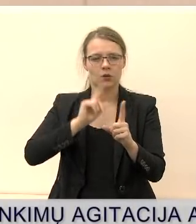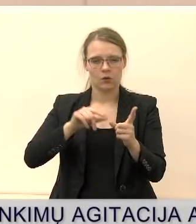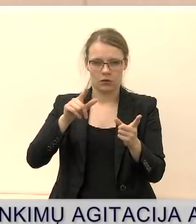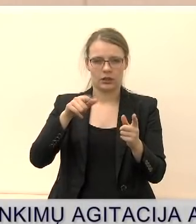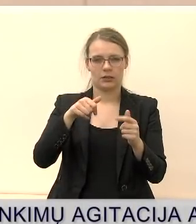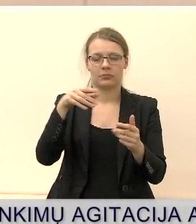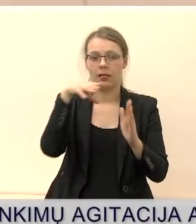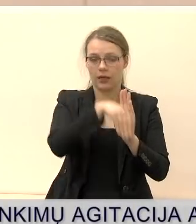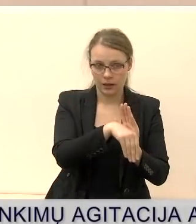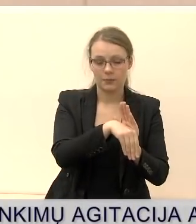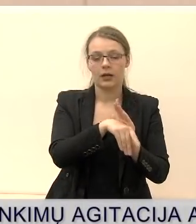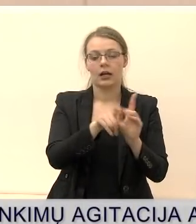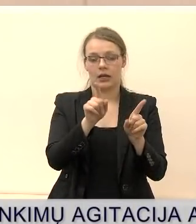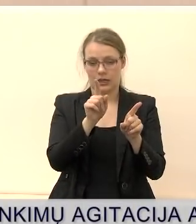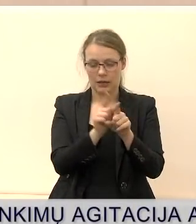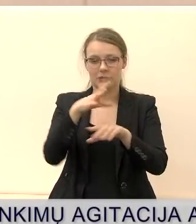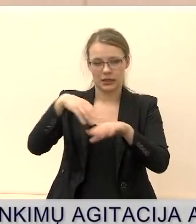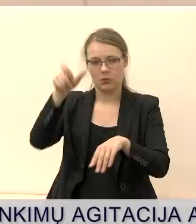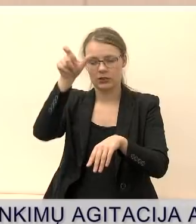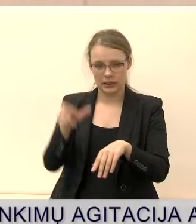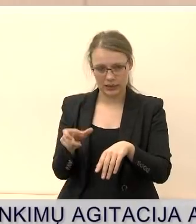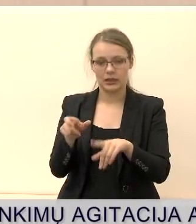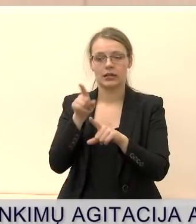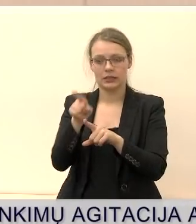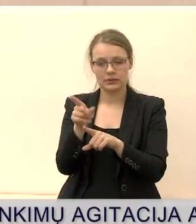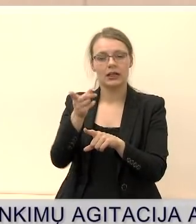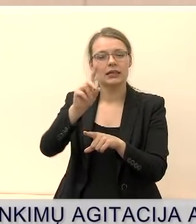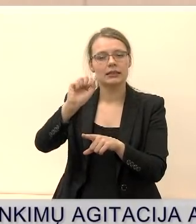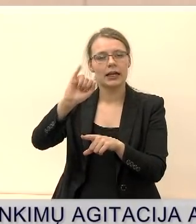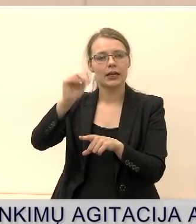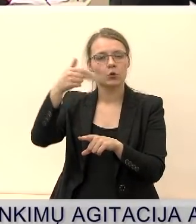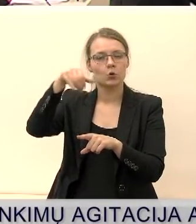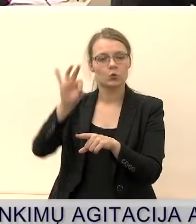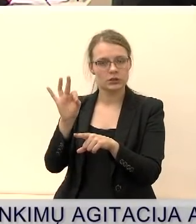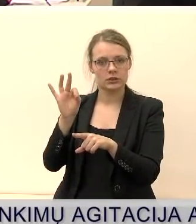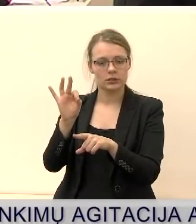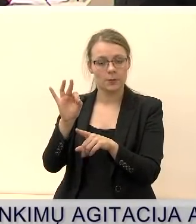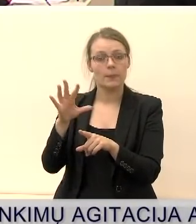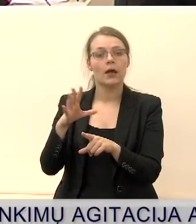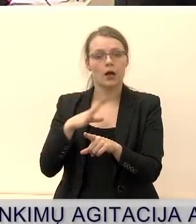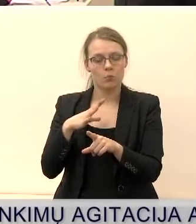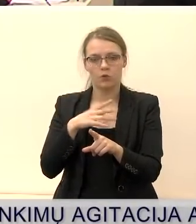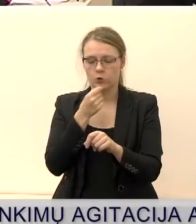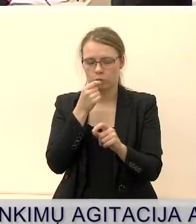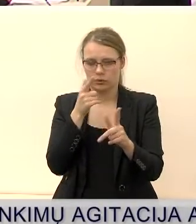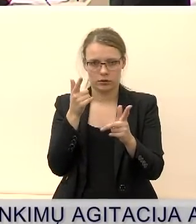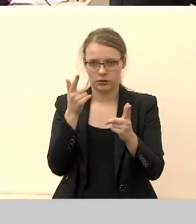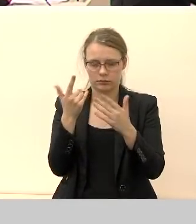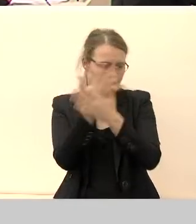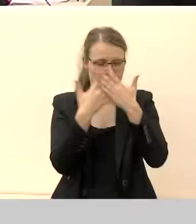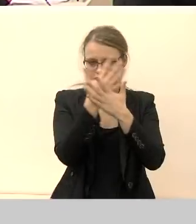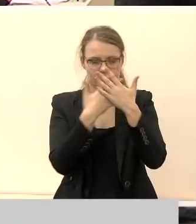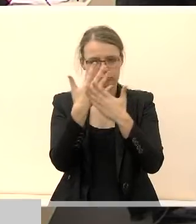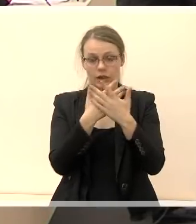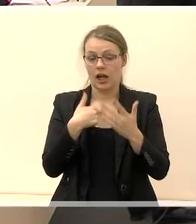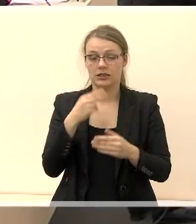kai Seimo narys Dainius Gažauskas, neturėdamas tam teisės, įnešė tam tikrą sumaištį, iš tikrųjų